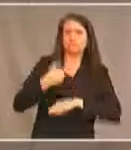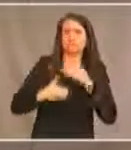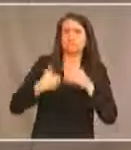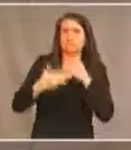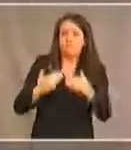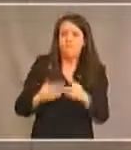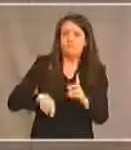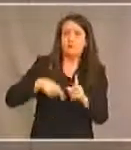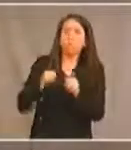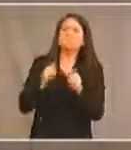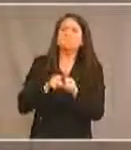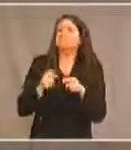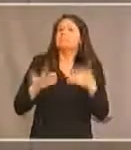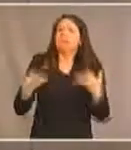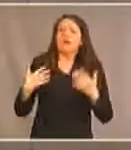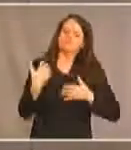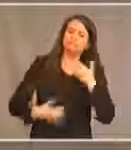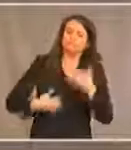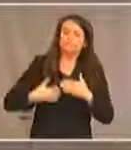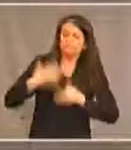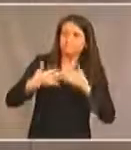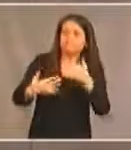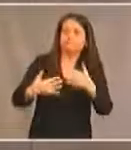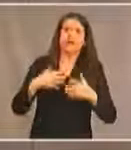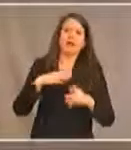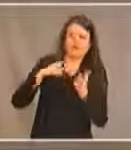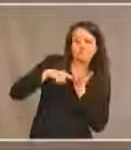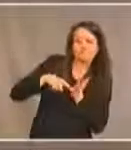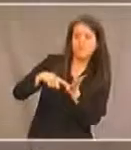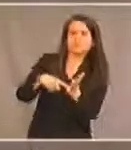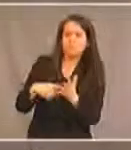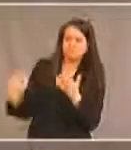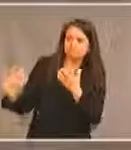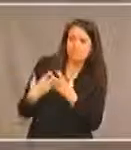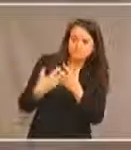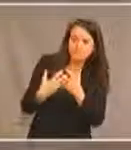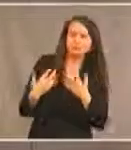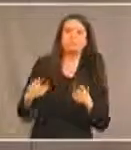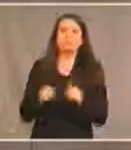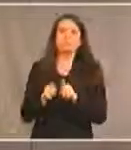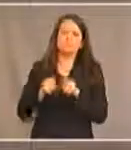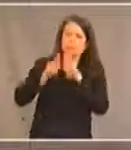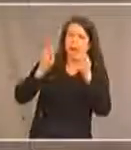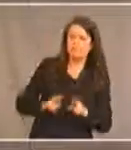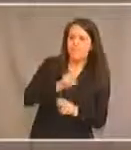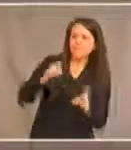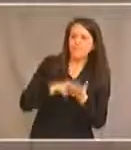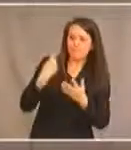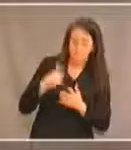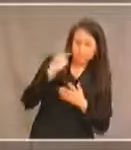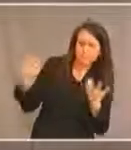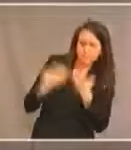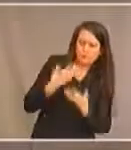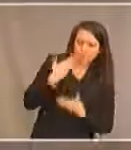Et à quel rythme devrait-il y avoir des examens? Et quand devrait-on faire des rapports sur sa mise en oeuvre?